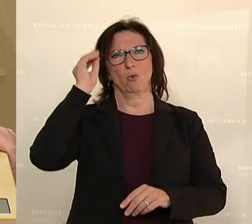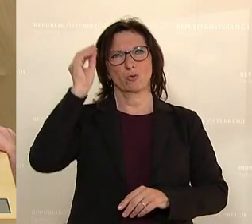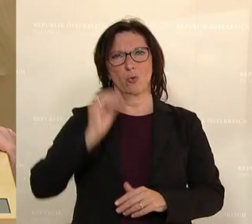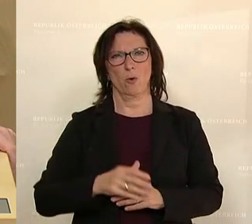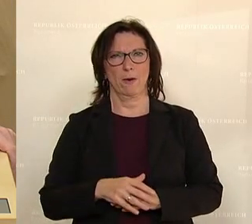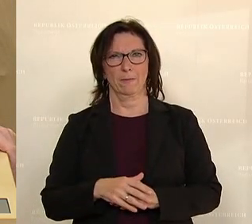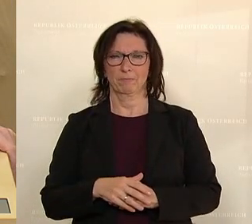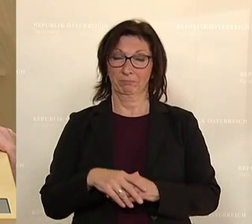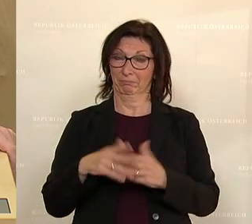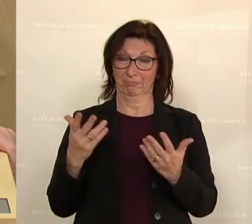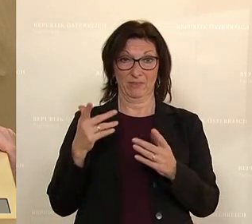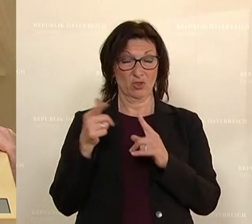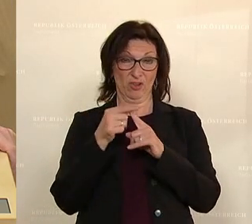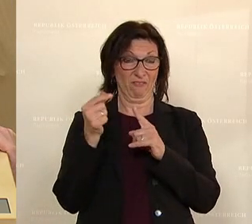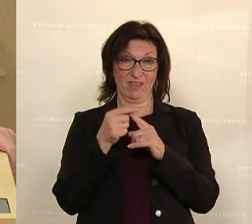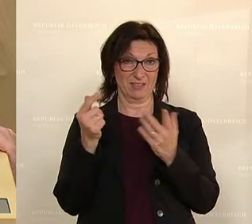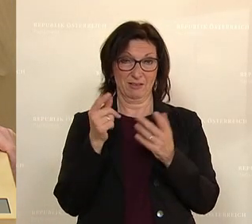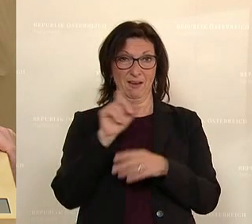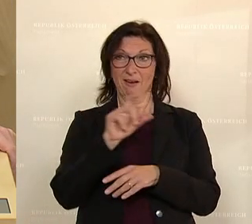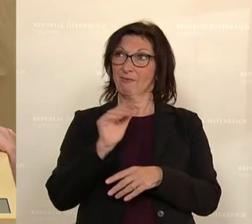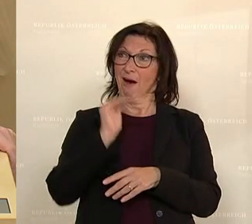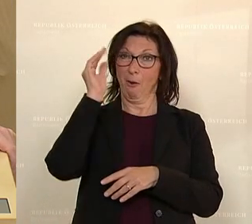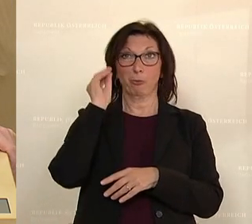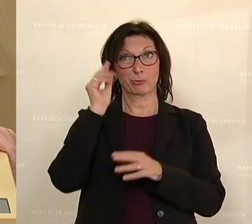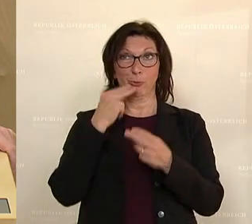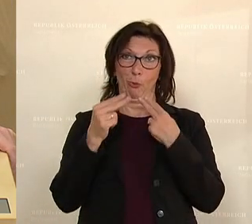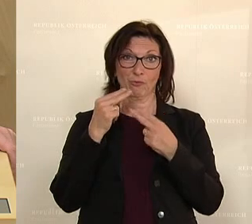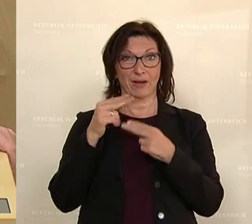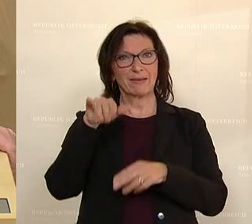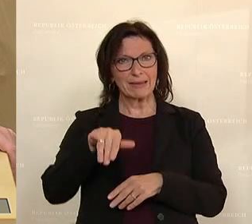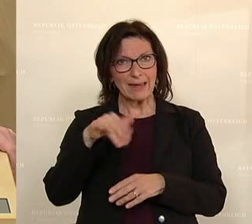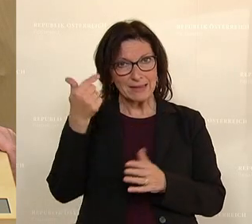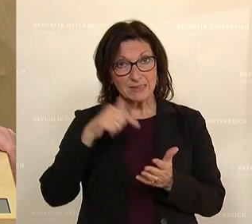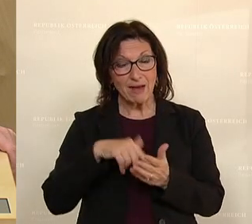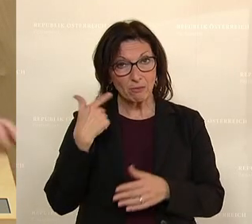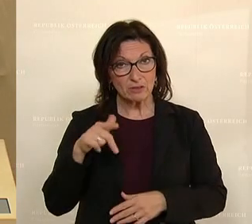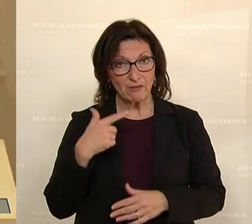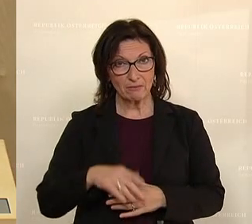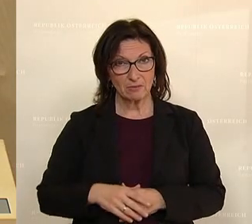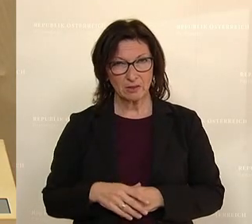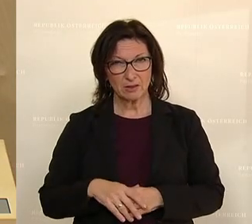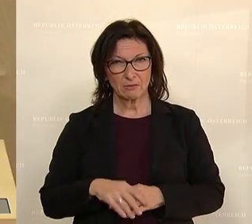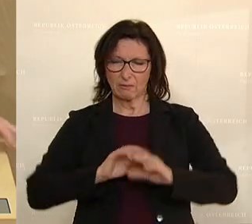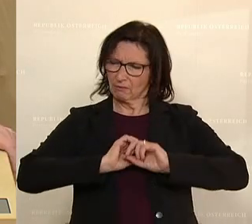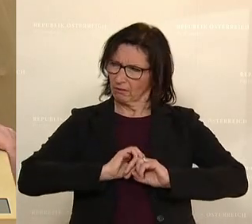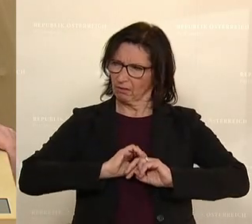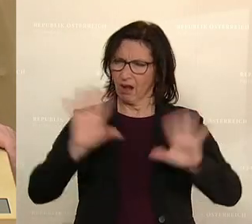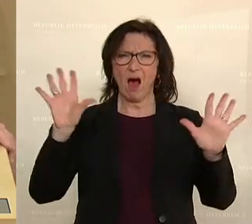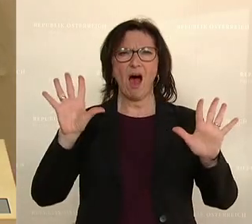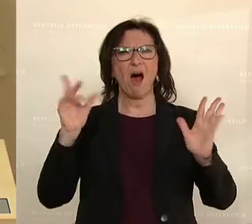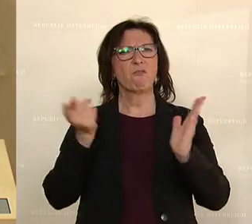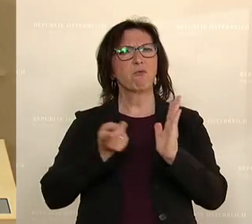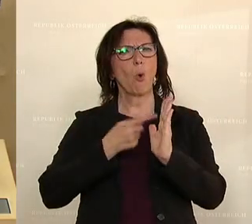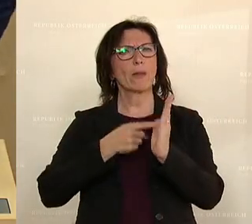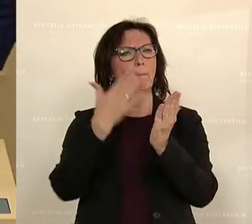eine Satire. Die Fachhochschulkonferenz hat im Jänner 2022 ein ganz klares Forderungsprogramm